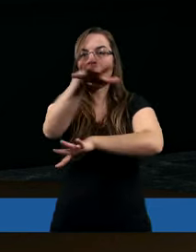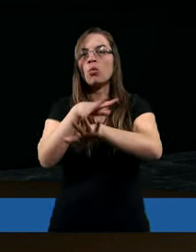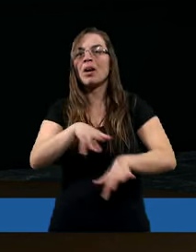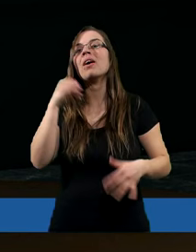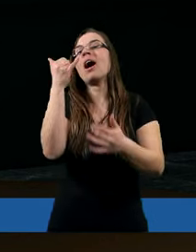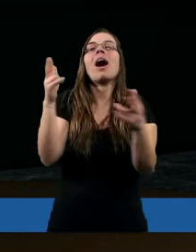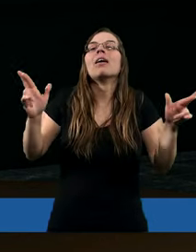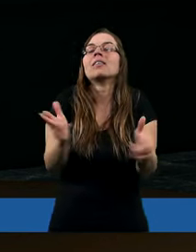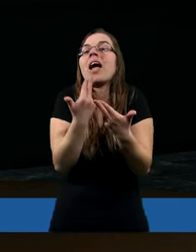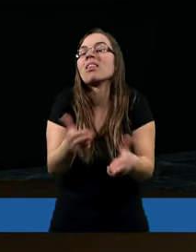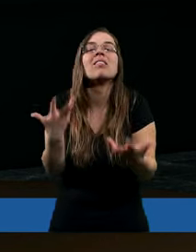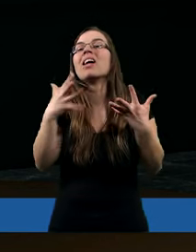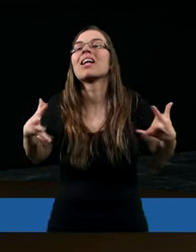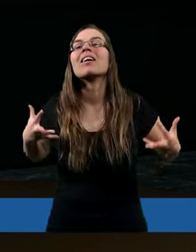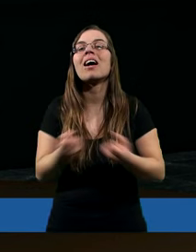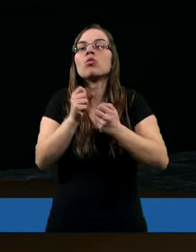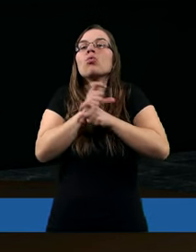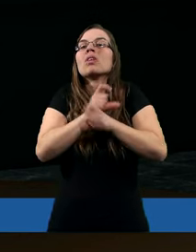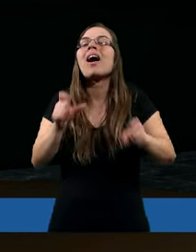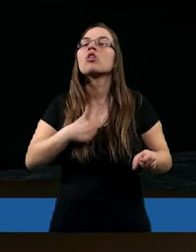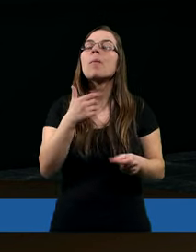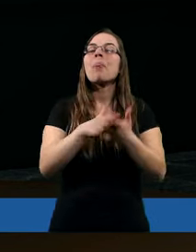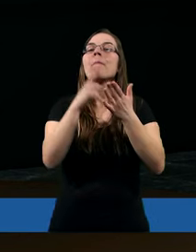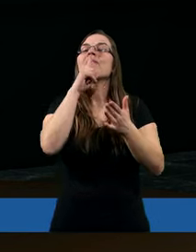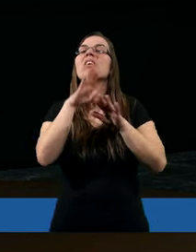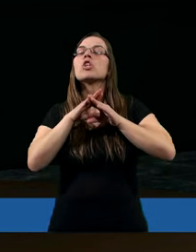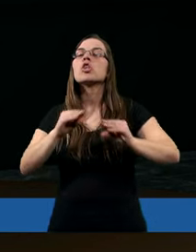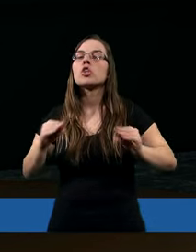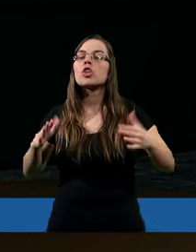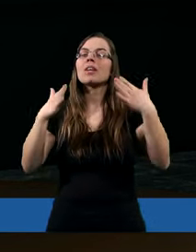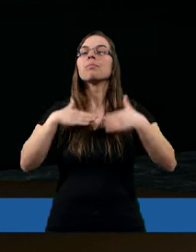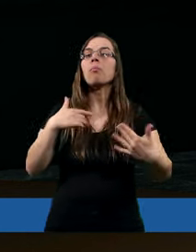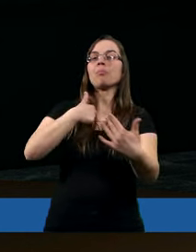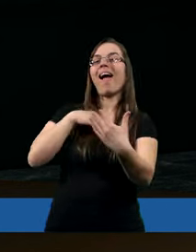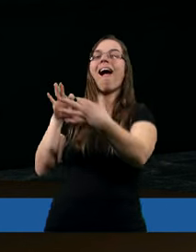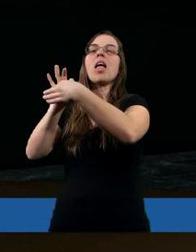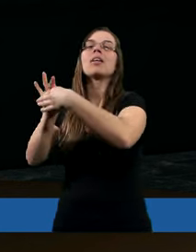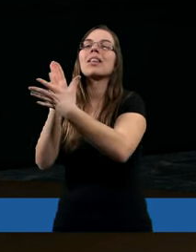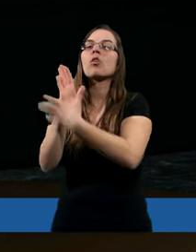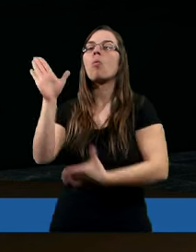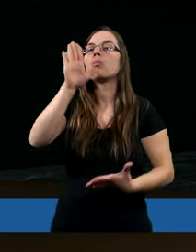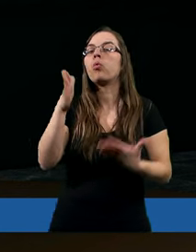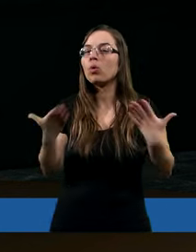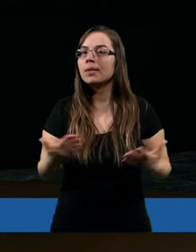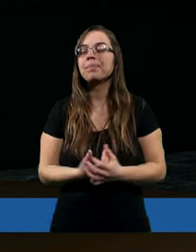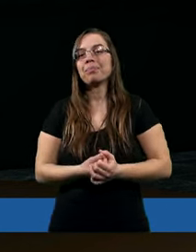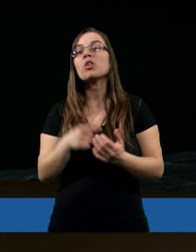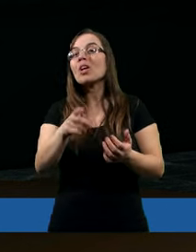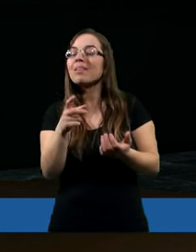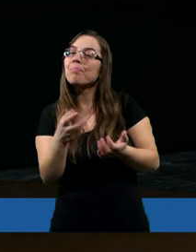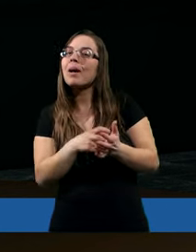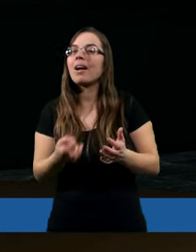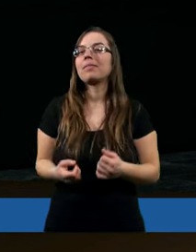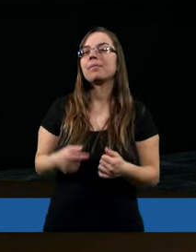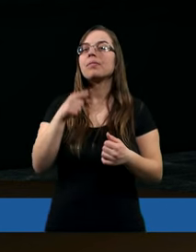kiedy nie znajduje czasu, żeby się wyciszyć przed Bogiem? A powiem, że